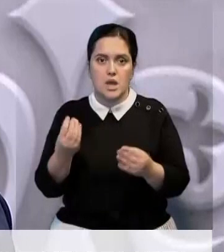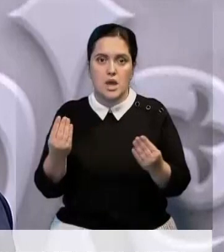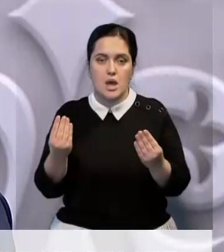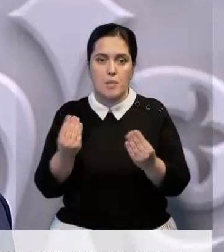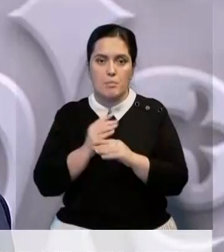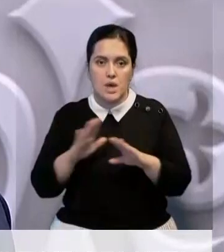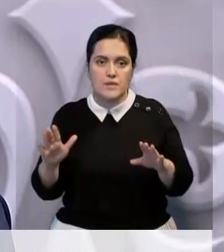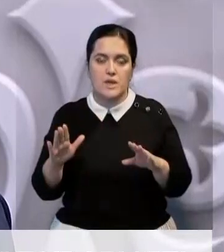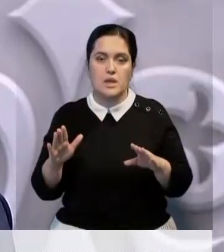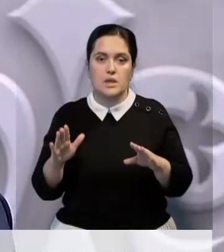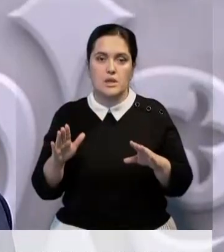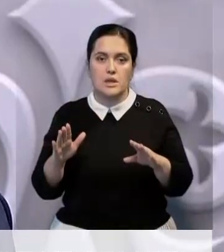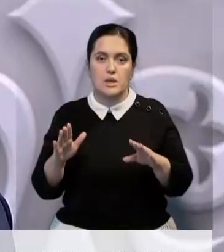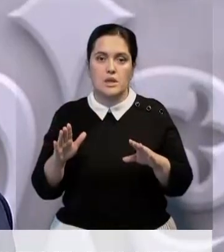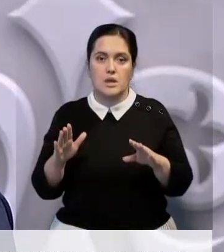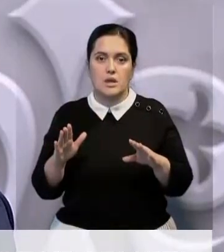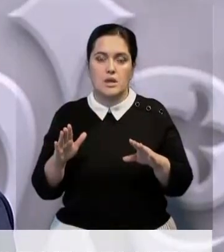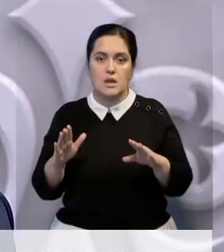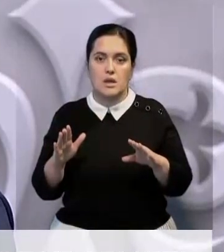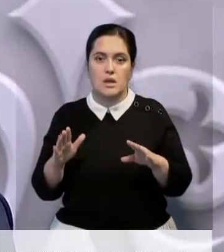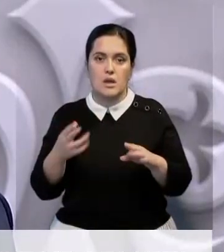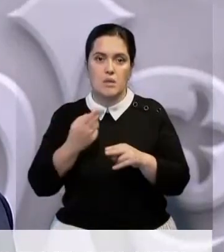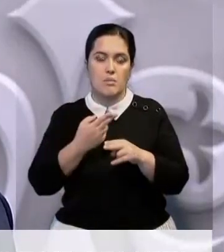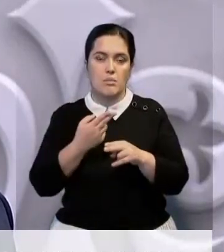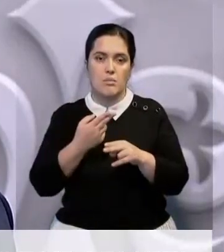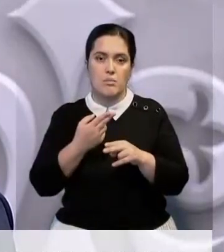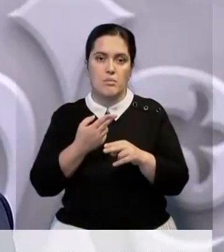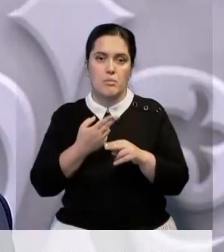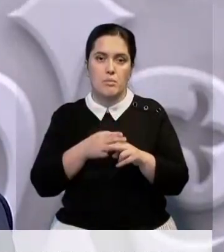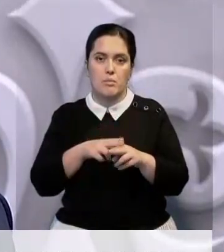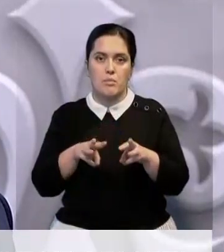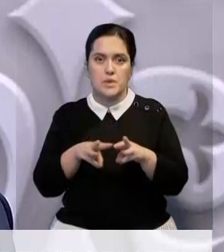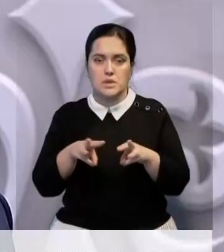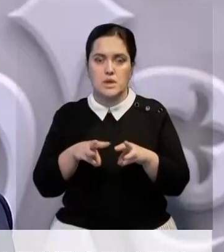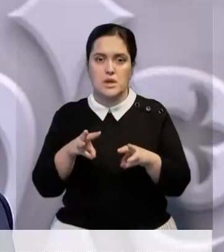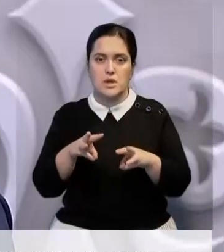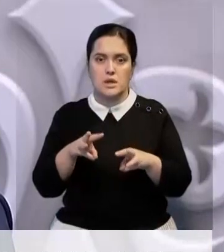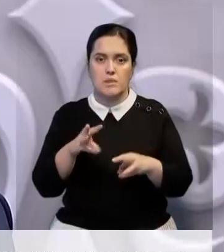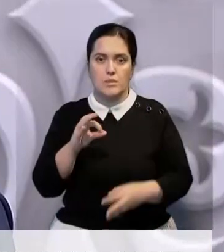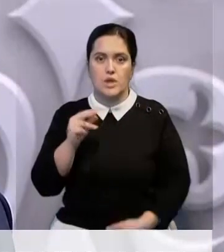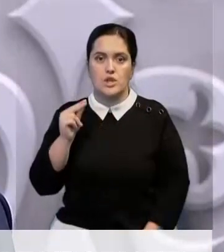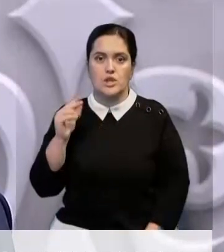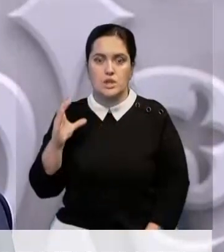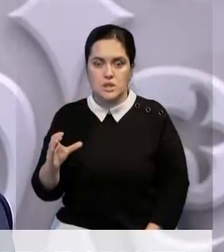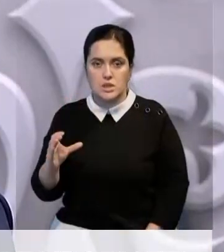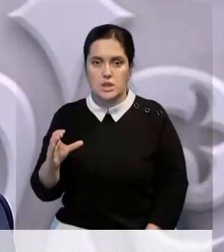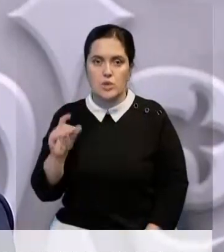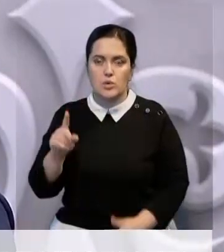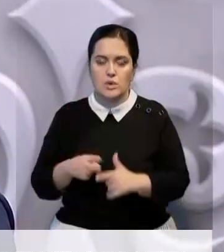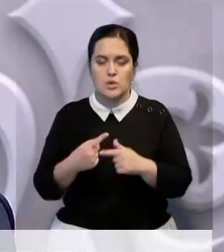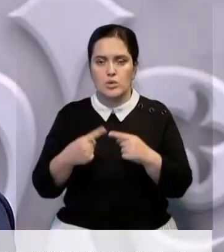единовременно, в полном объеме, скажем так, покрыть потребности Министерства по очередшим ситуациям именно в той или иной технике.